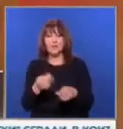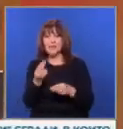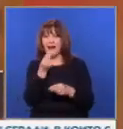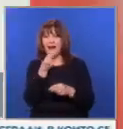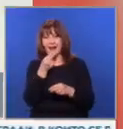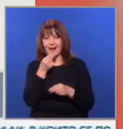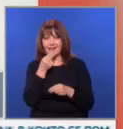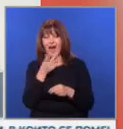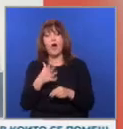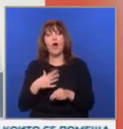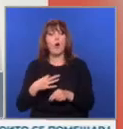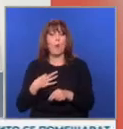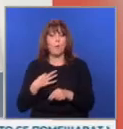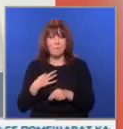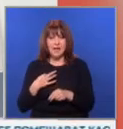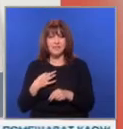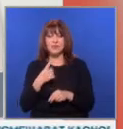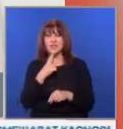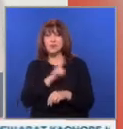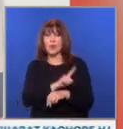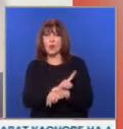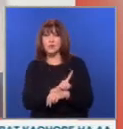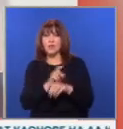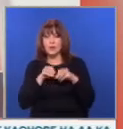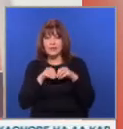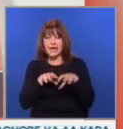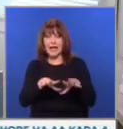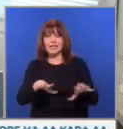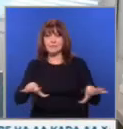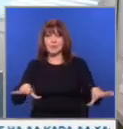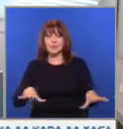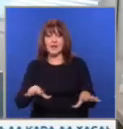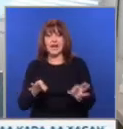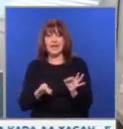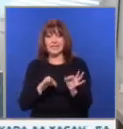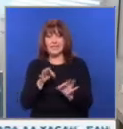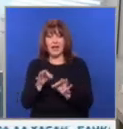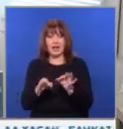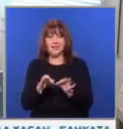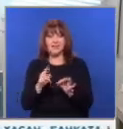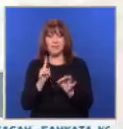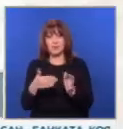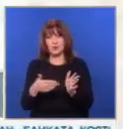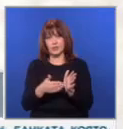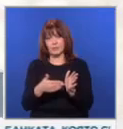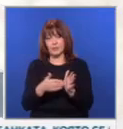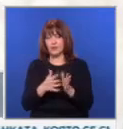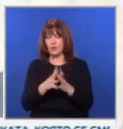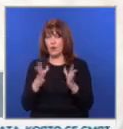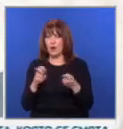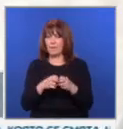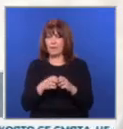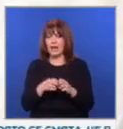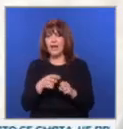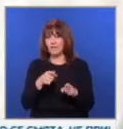заради скоростта, с която се разпространява самата инфекция и може да причини се изпис. Случаят с